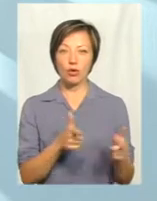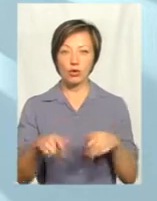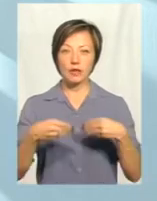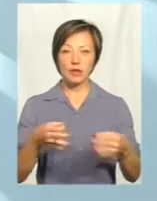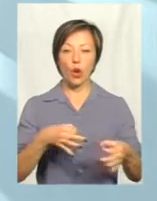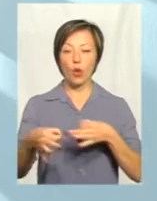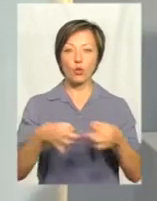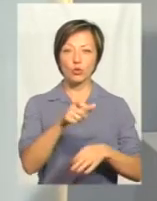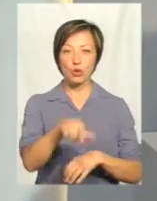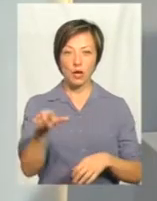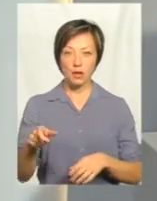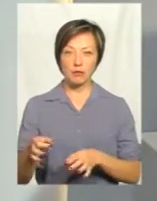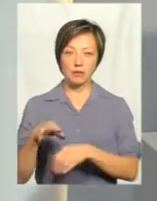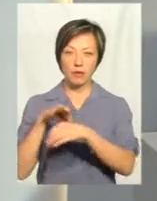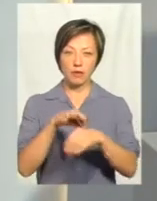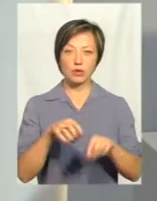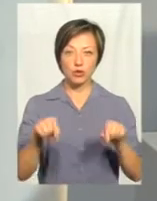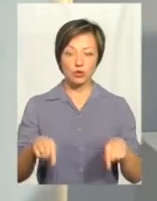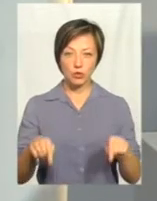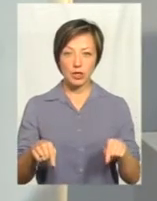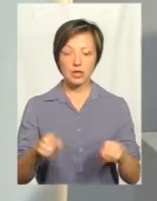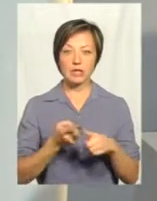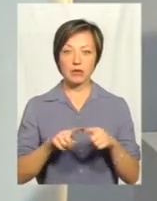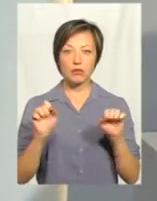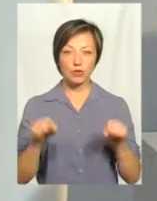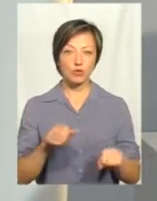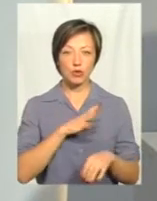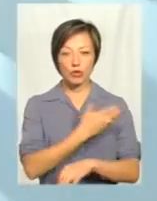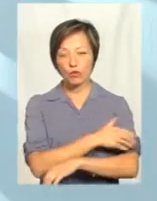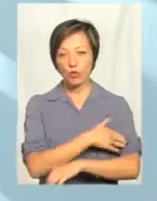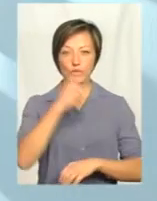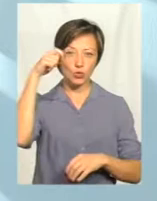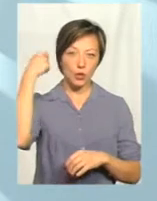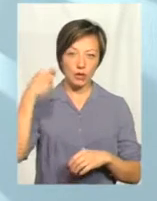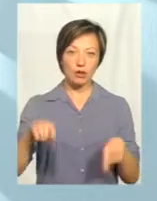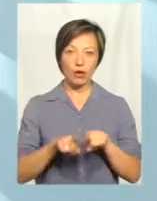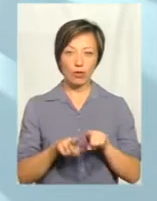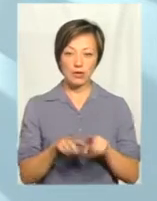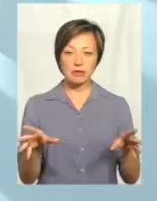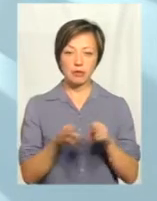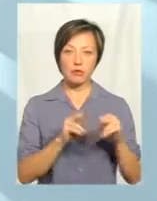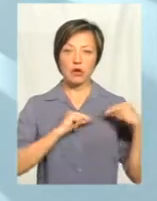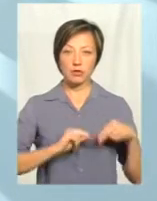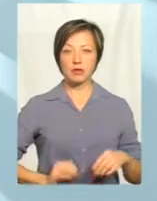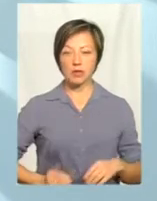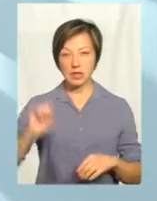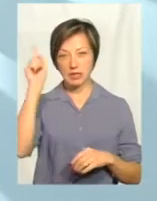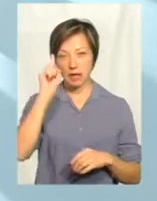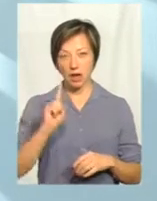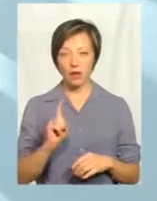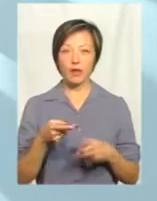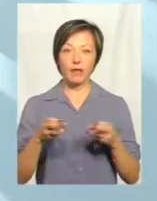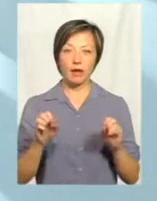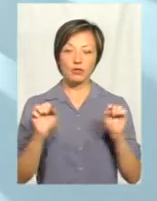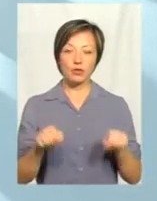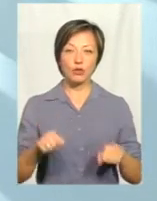консультантів, яких ми привозили сюди. Це може бути чи з Польщі, чи з Туреччини, також ми співпрацюємо з компаніями, з Ізраїлю, де ми